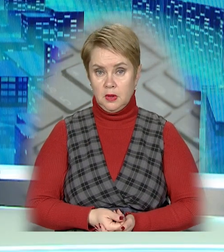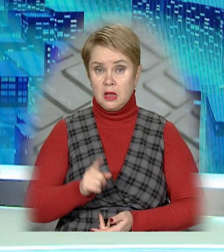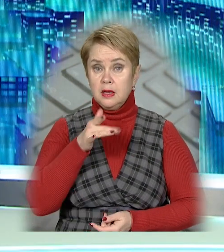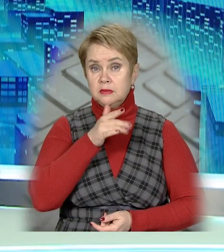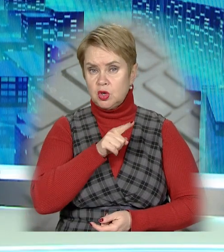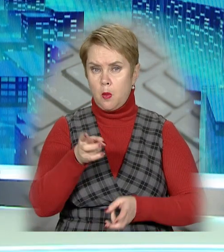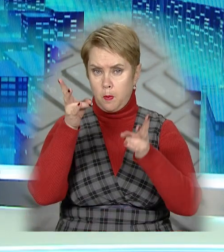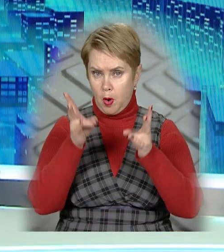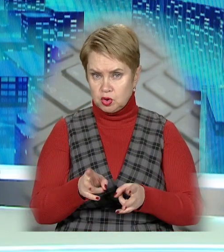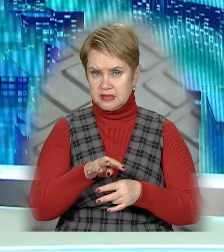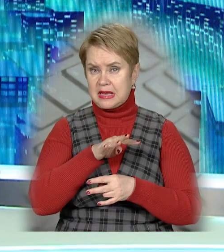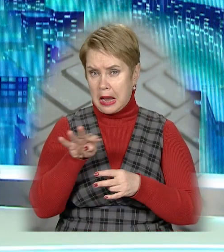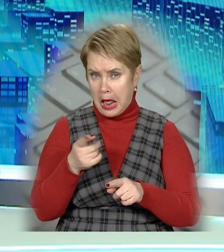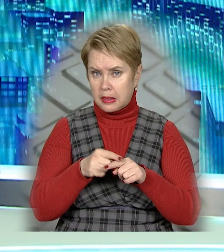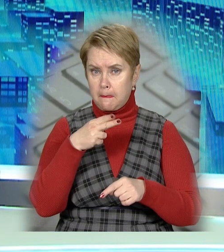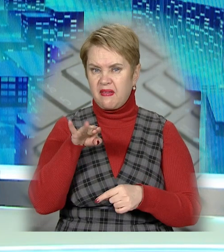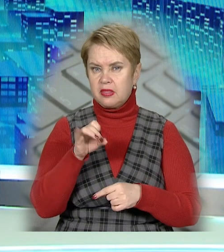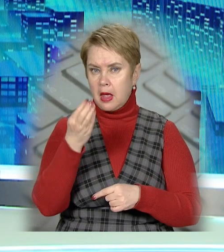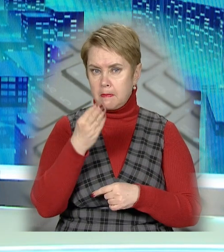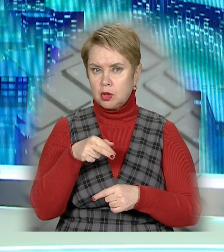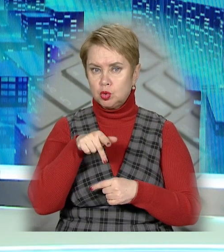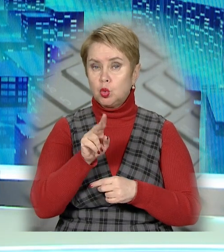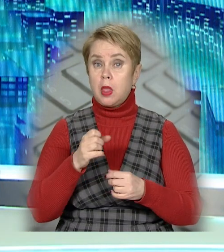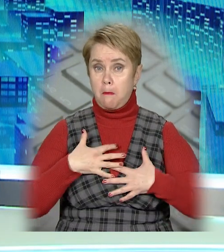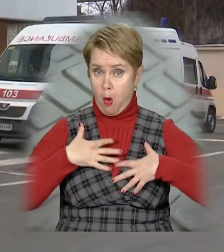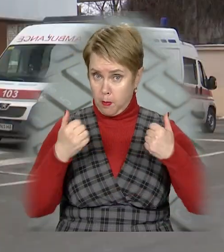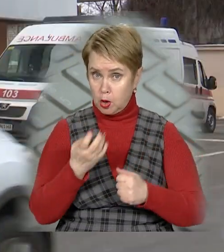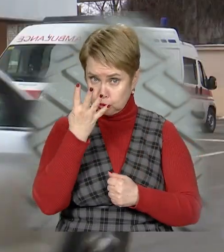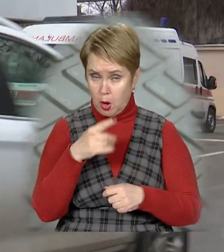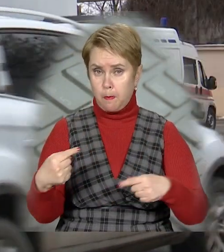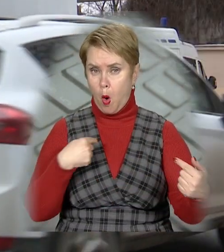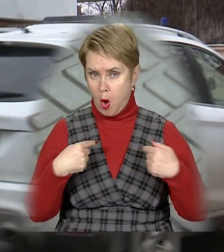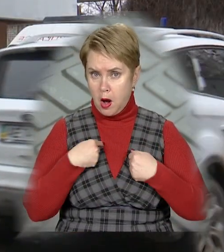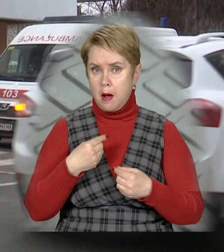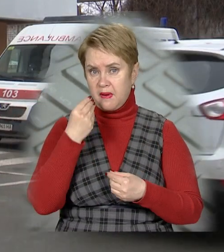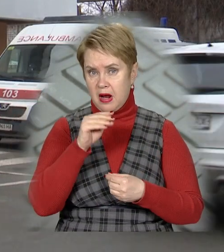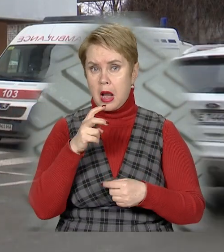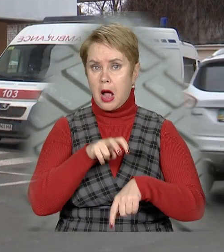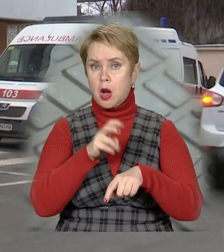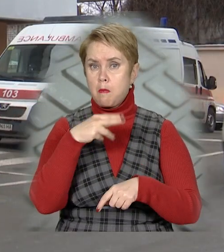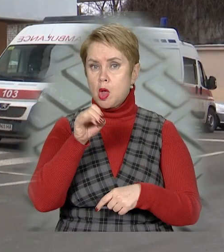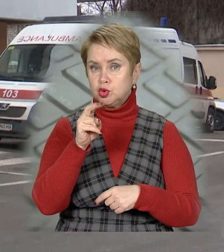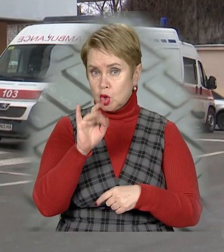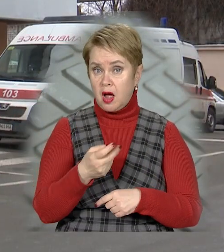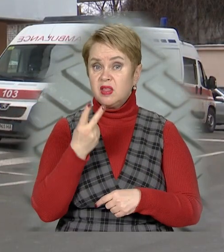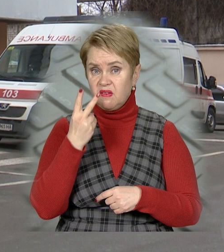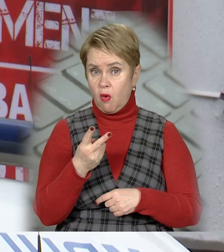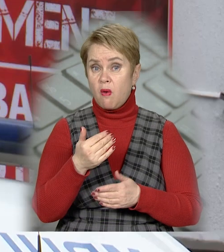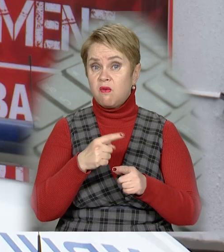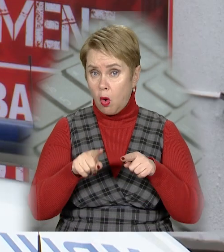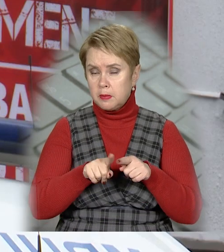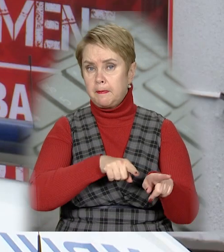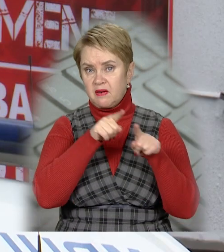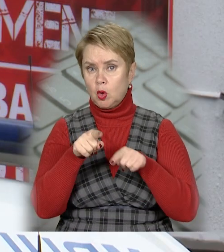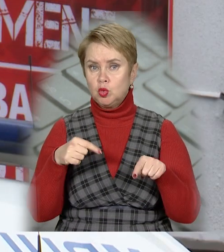Тим часом постраждалі у стрілянині на Південмаші йдуть на поправку. Четверо з п'яти поранених перебувають в лікарні Мечникова. Двох